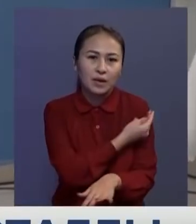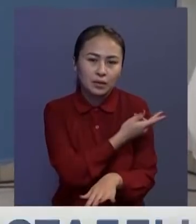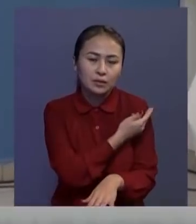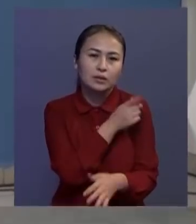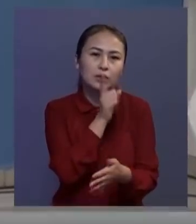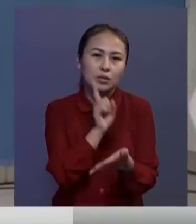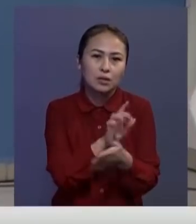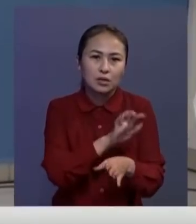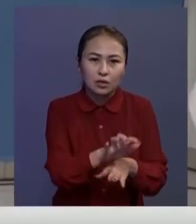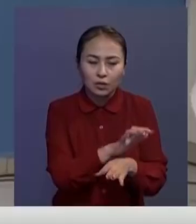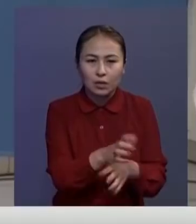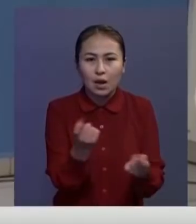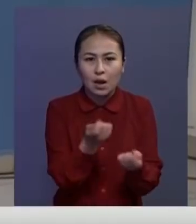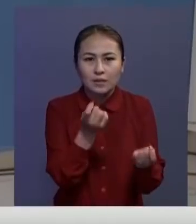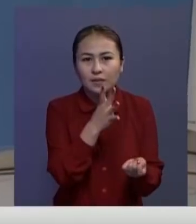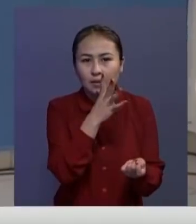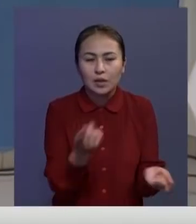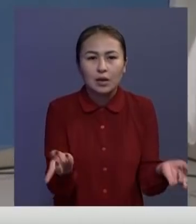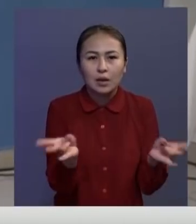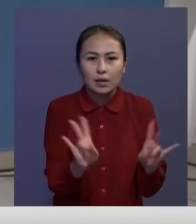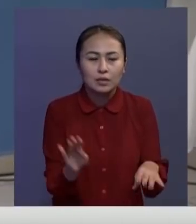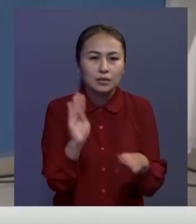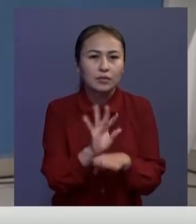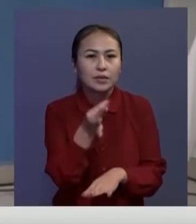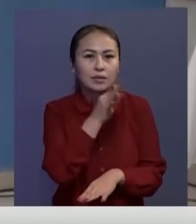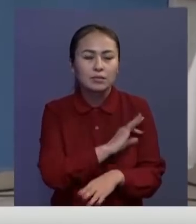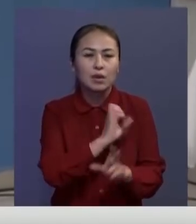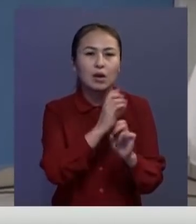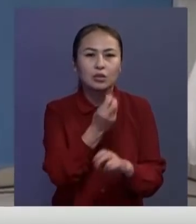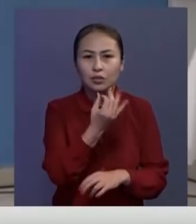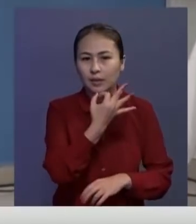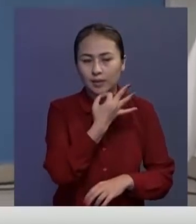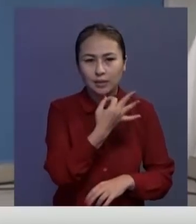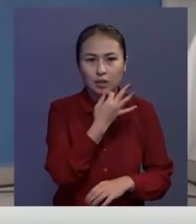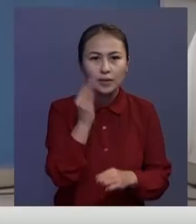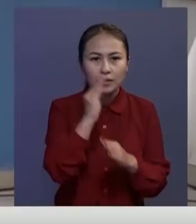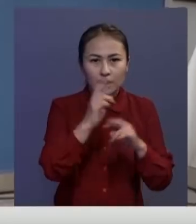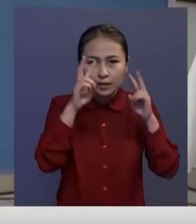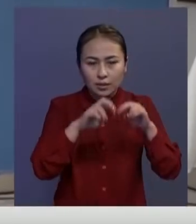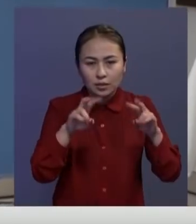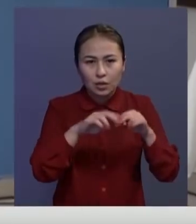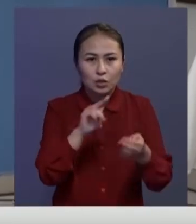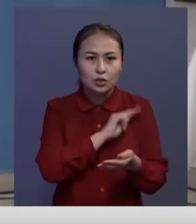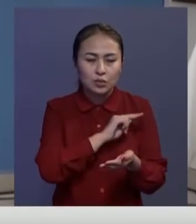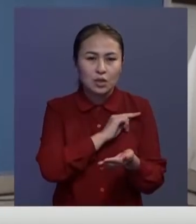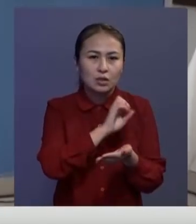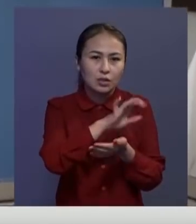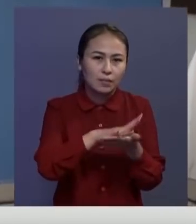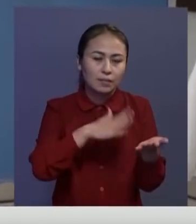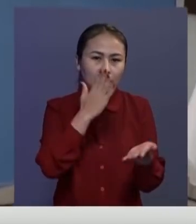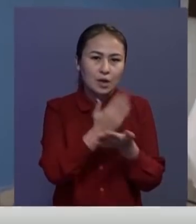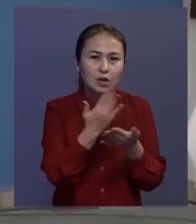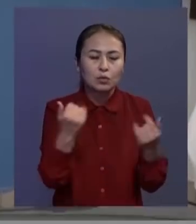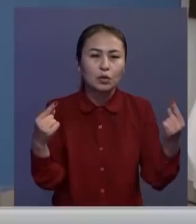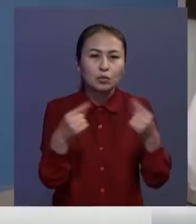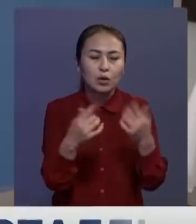шығуына аз қалды. Оның қаншалықты темдекен айту әлі ерте зертті жұмыстар жалғасып жатыр. Бұл шырағын